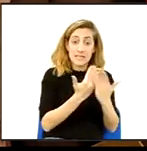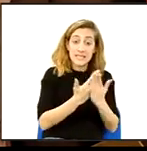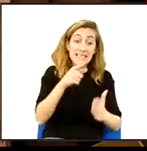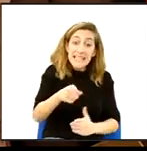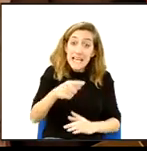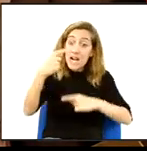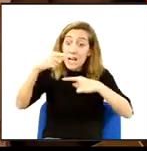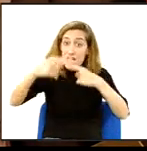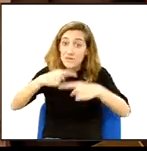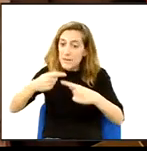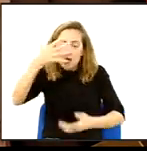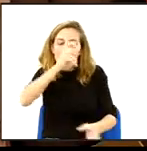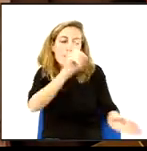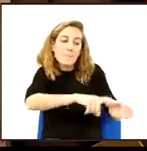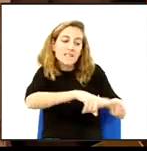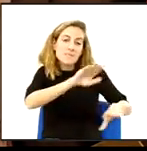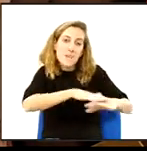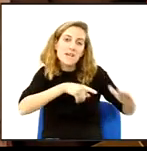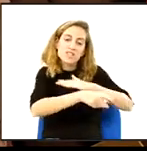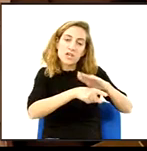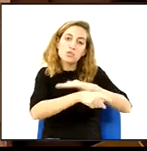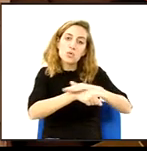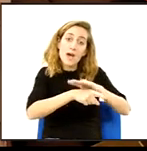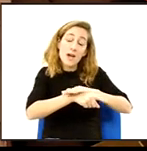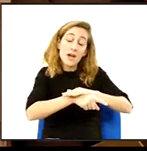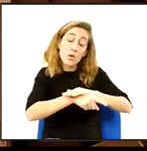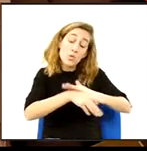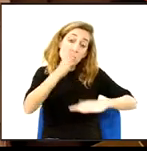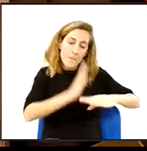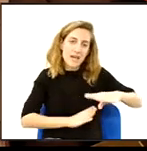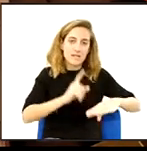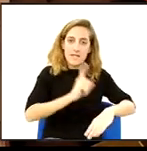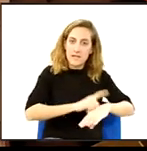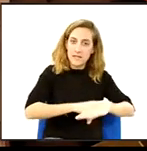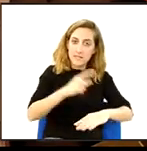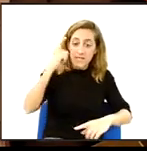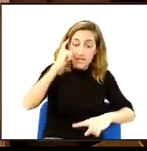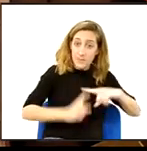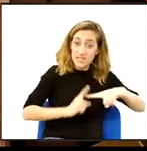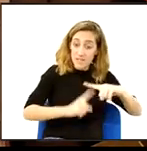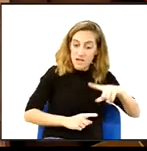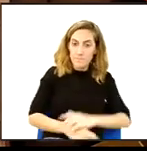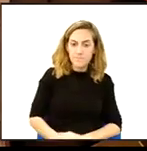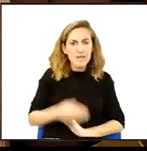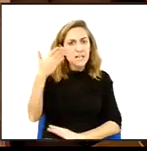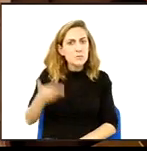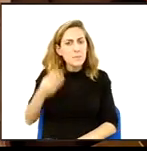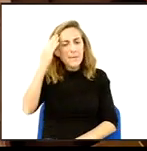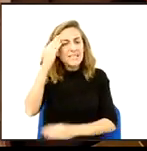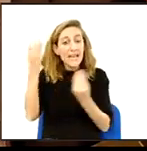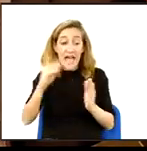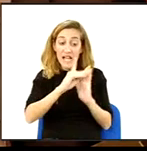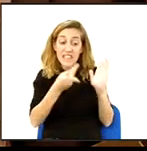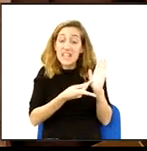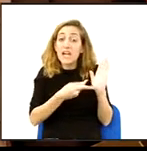participar per tal de gestionar part del temps del migdia. Cal tenir en compte que aquest decret simplement